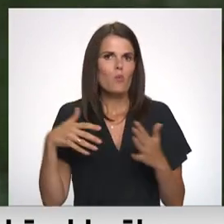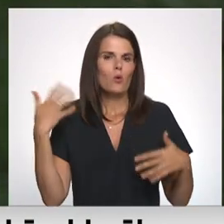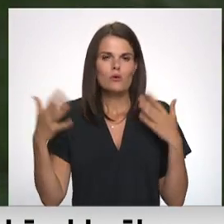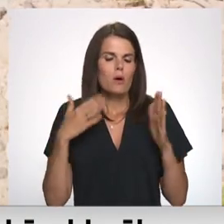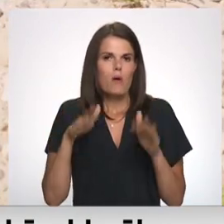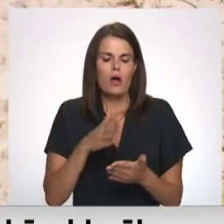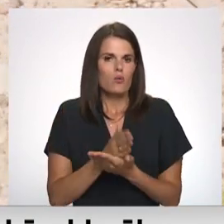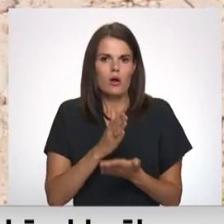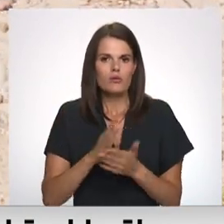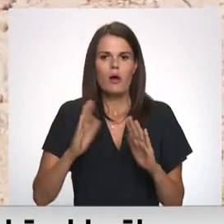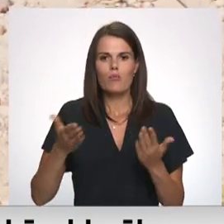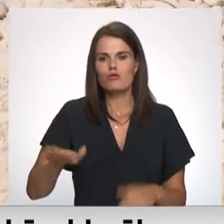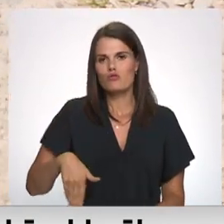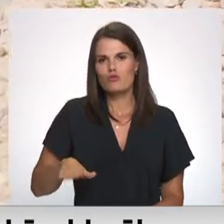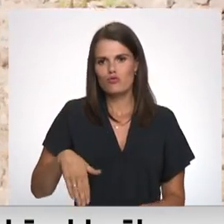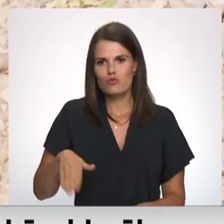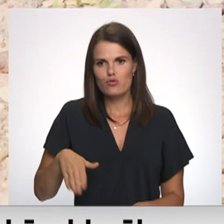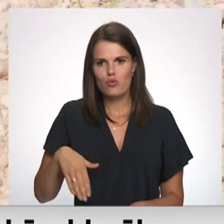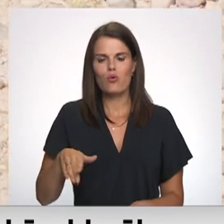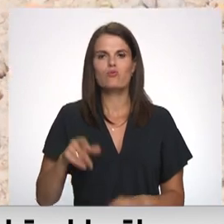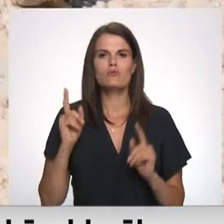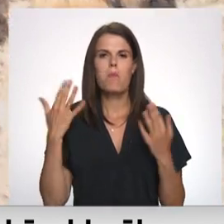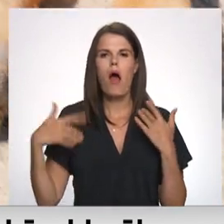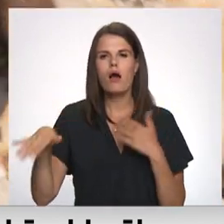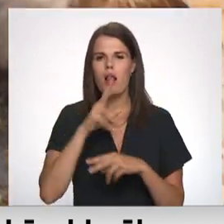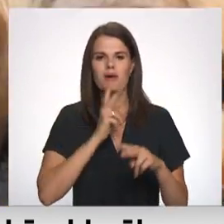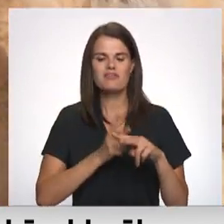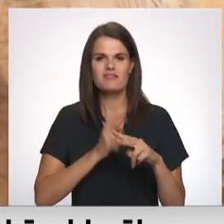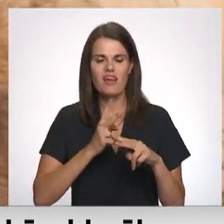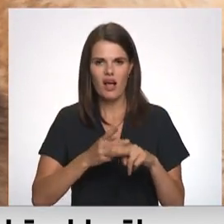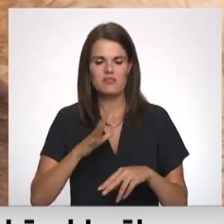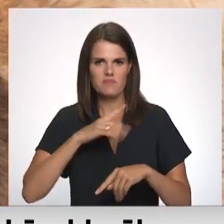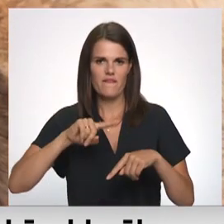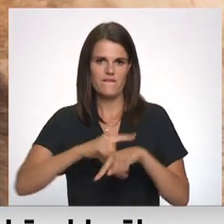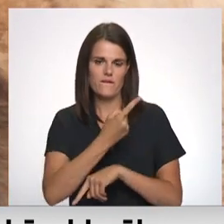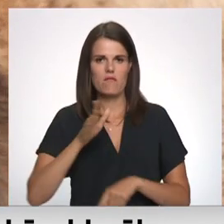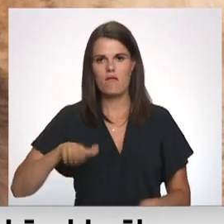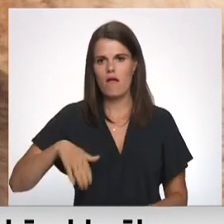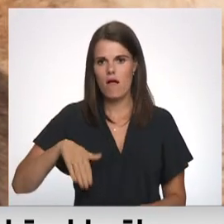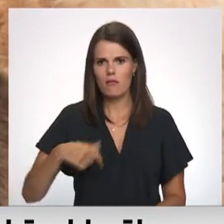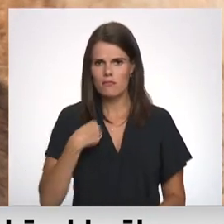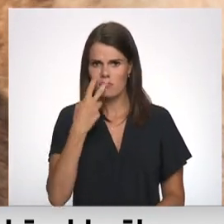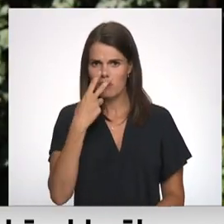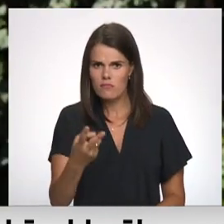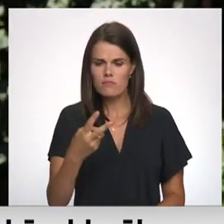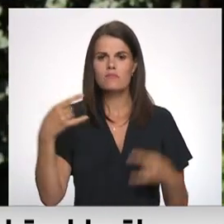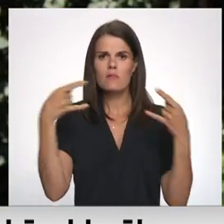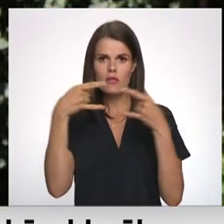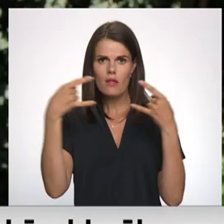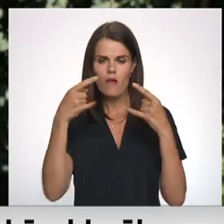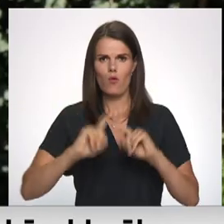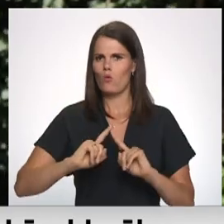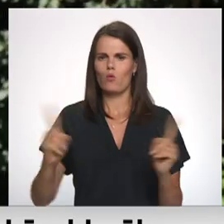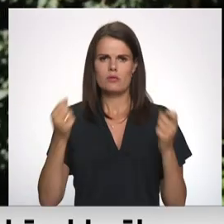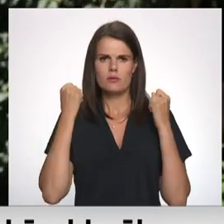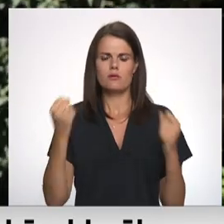piedzīvoto, bet Suņuks Rūdiņš no visur pagalmā esošajiem stikliem sagriedzi skāju. Es skatīju uz televizoru un uzreiz